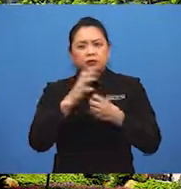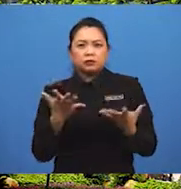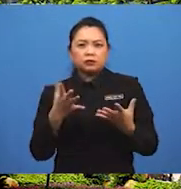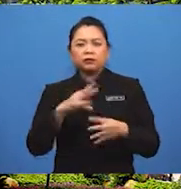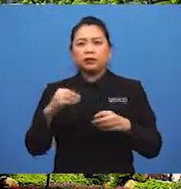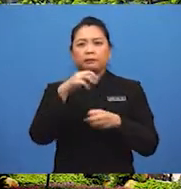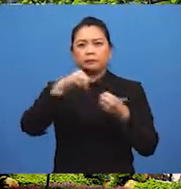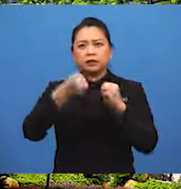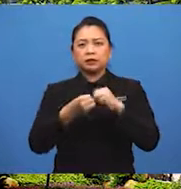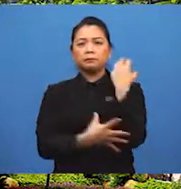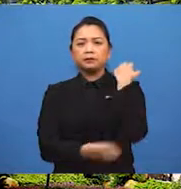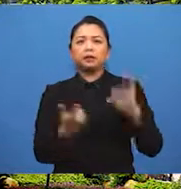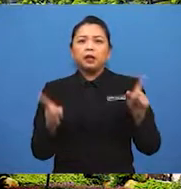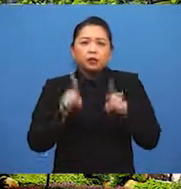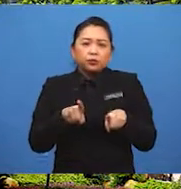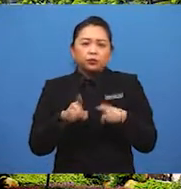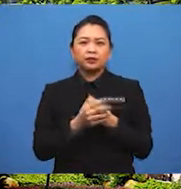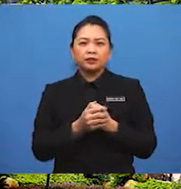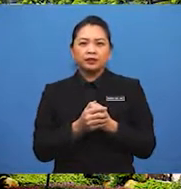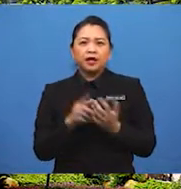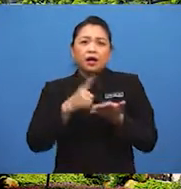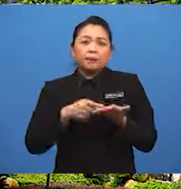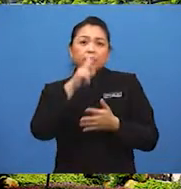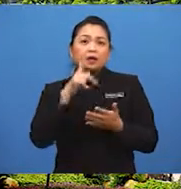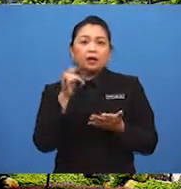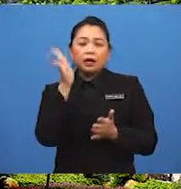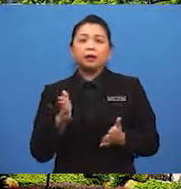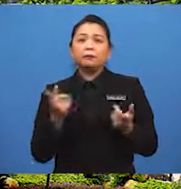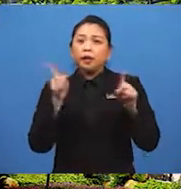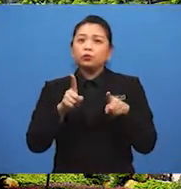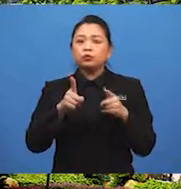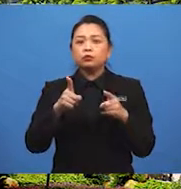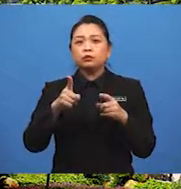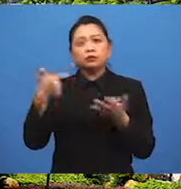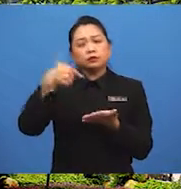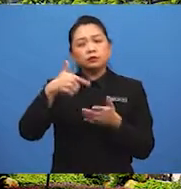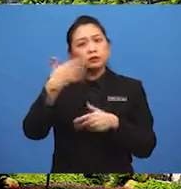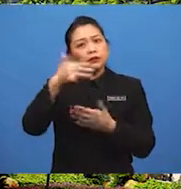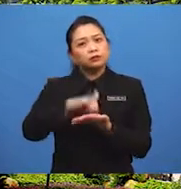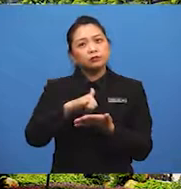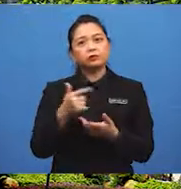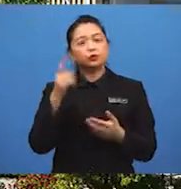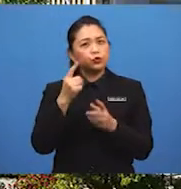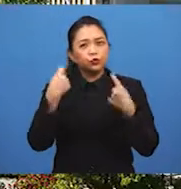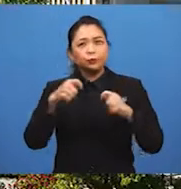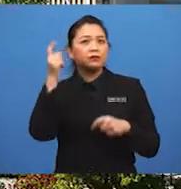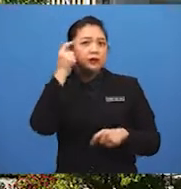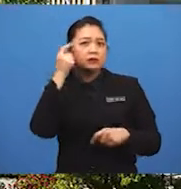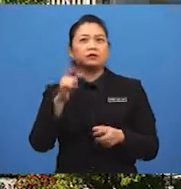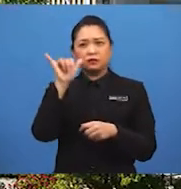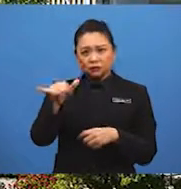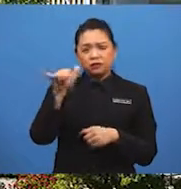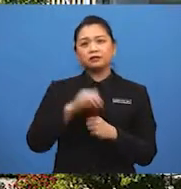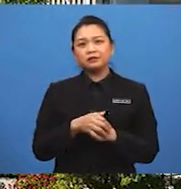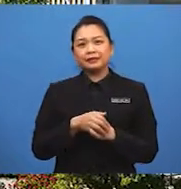masalah kemiskinan berlaku, apakah yang akan berlaku seterusnya? Cuba fikir. Ya!